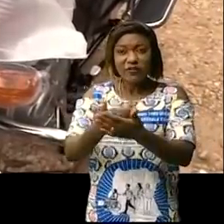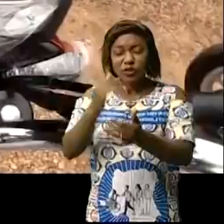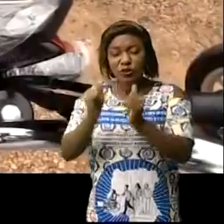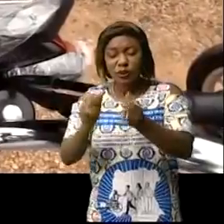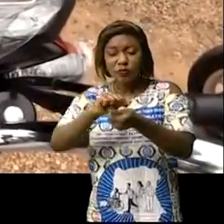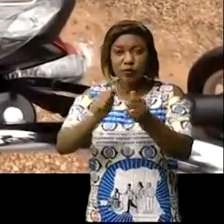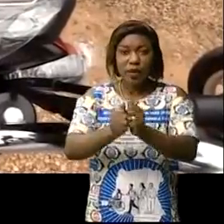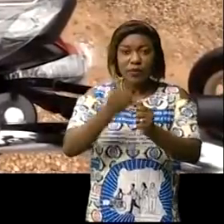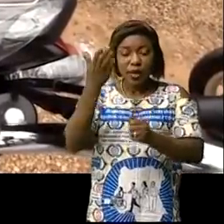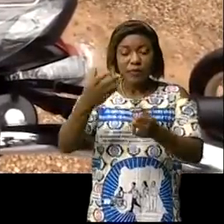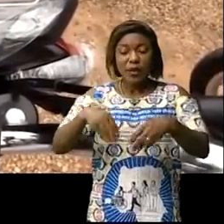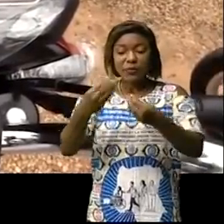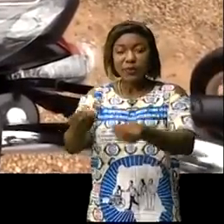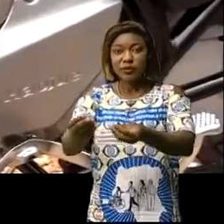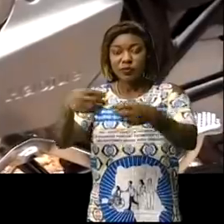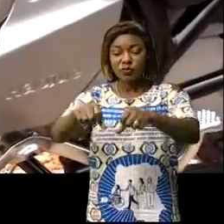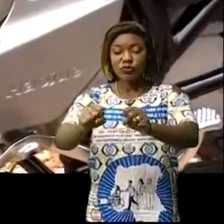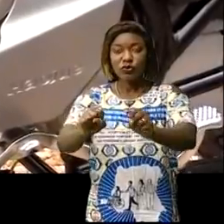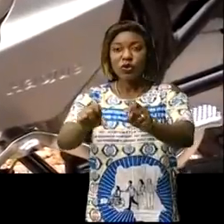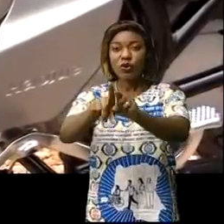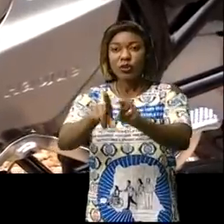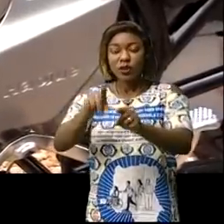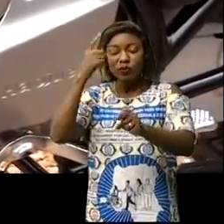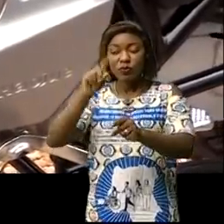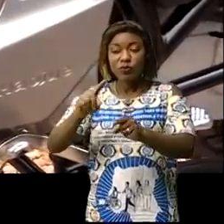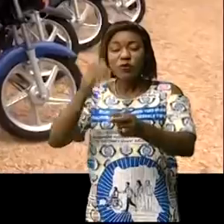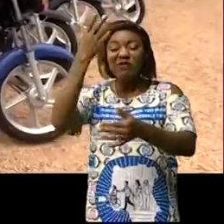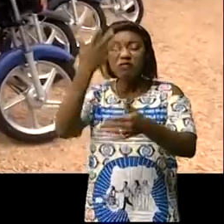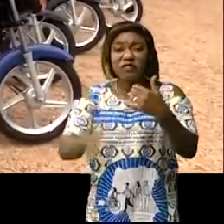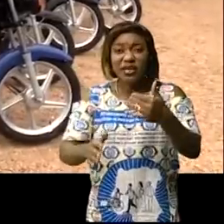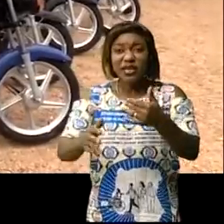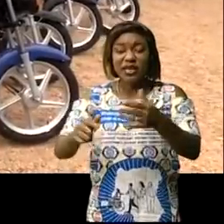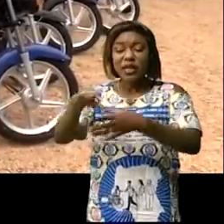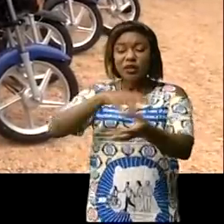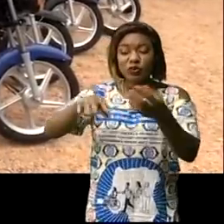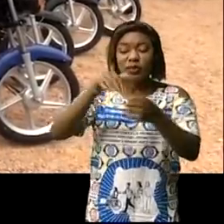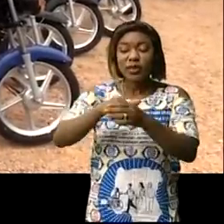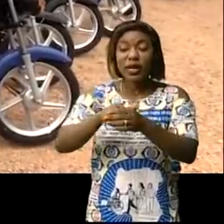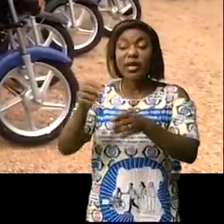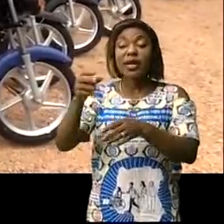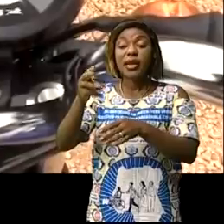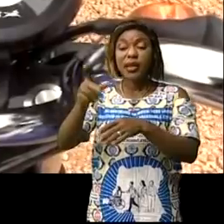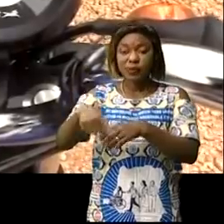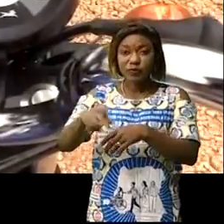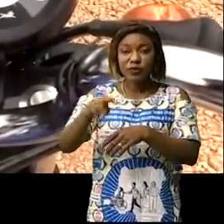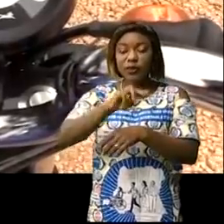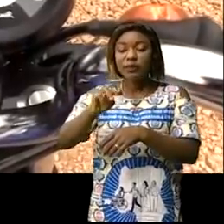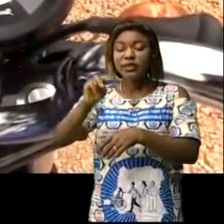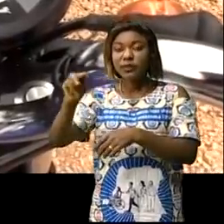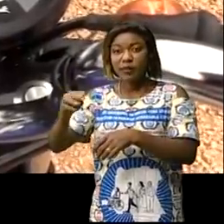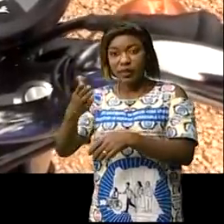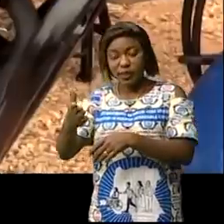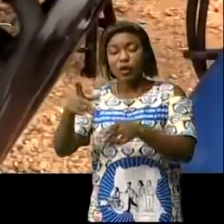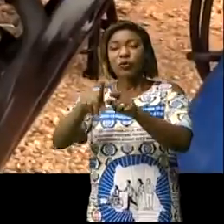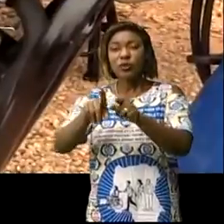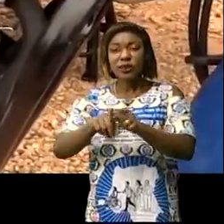différentes opérations. Il s'agit d'un acte visant à éradiquer l'insécurité qui sévit dans cette province et plus particulièrement, la